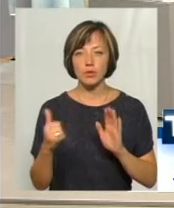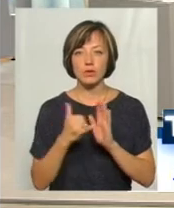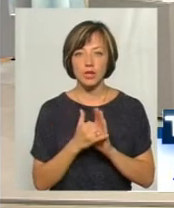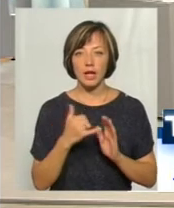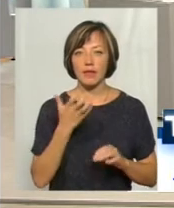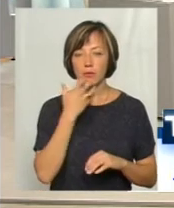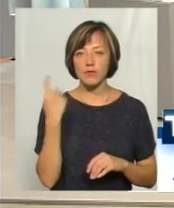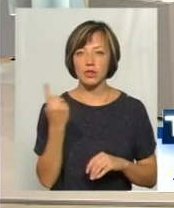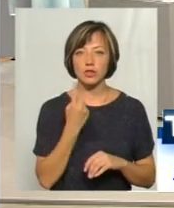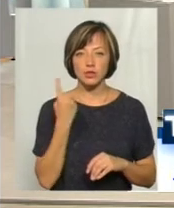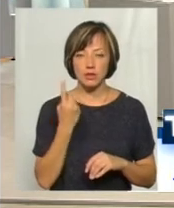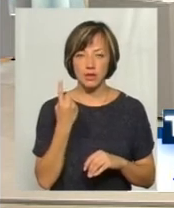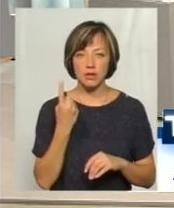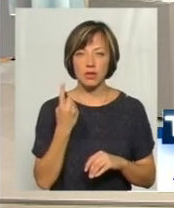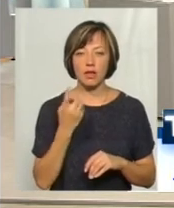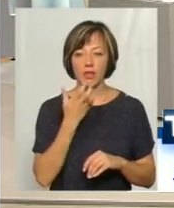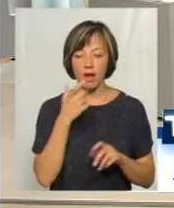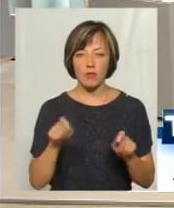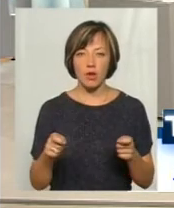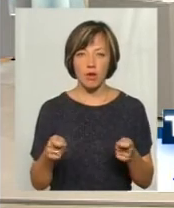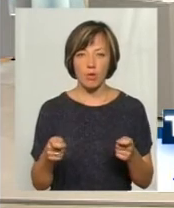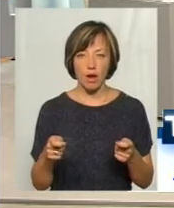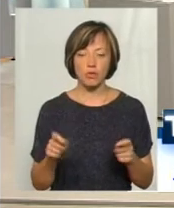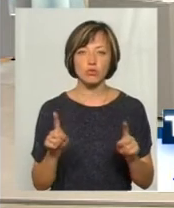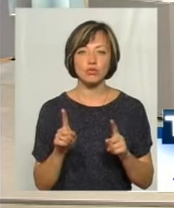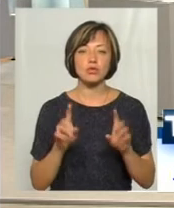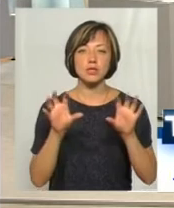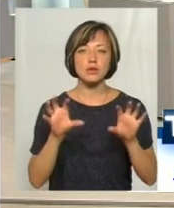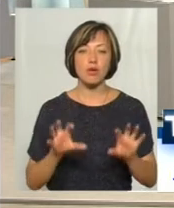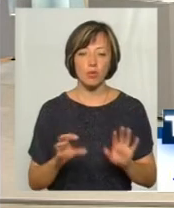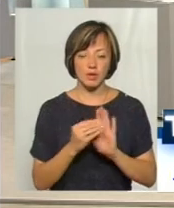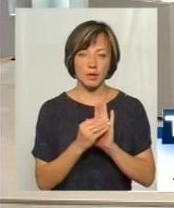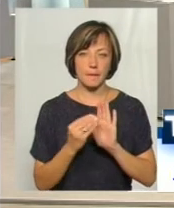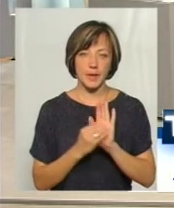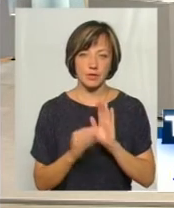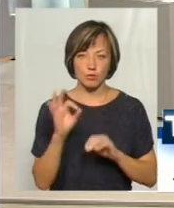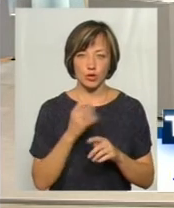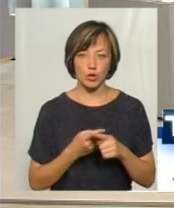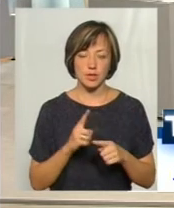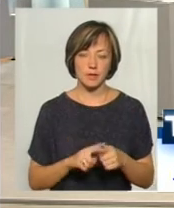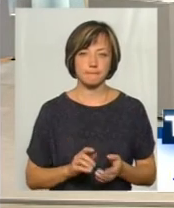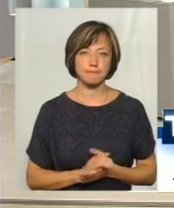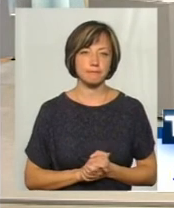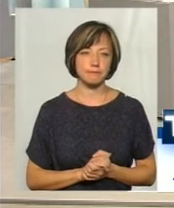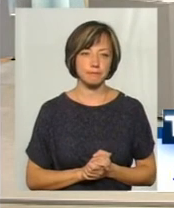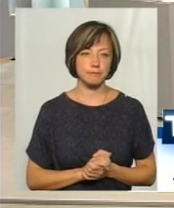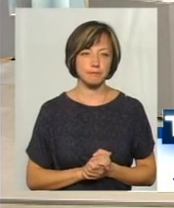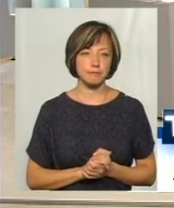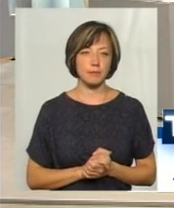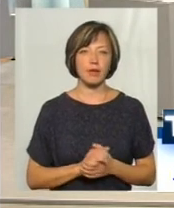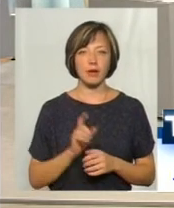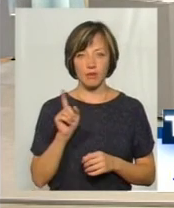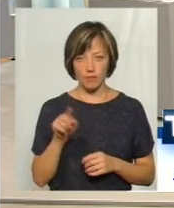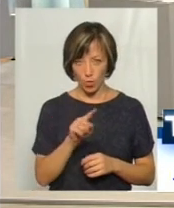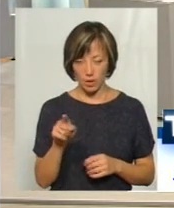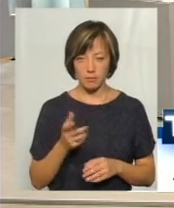теплові лічильники, поставили терморегулятори. Що законотворець пропонує таким людям? Вони